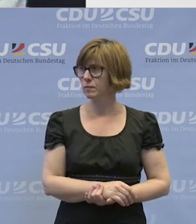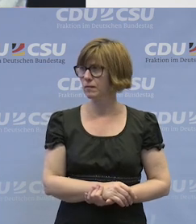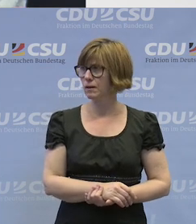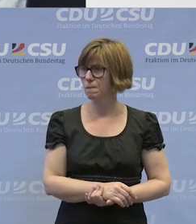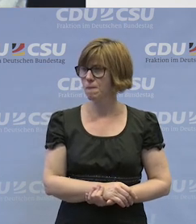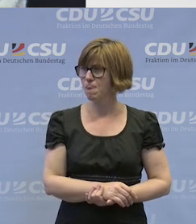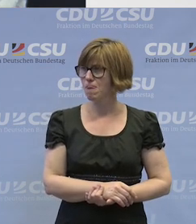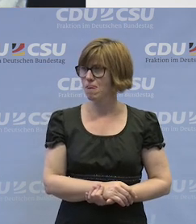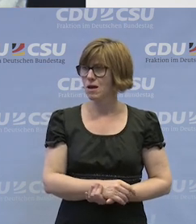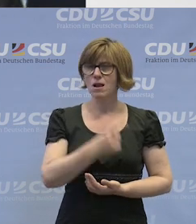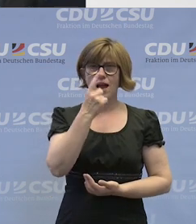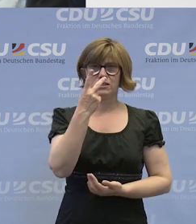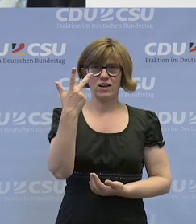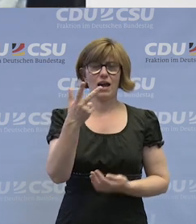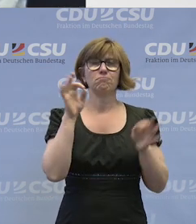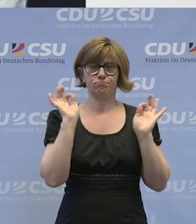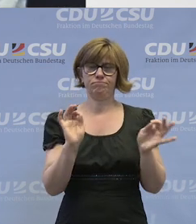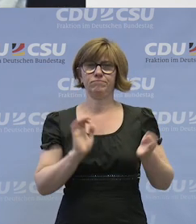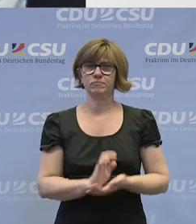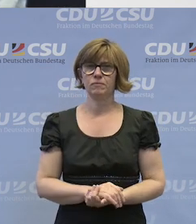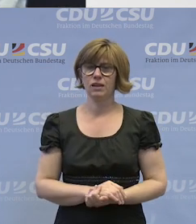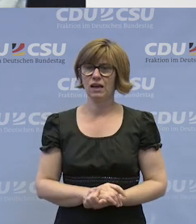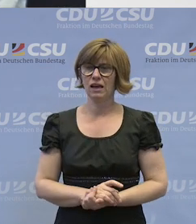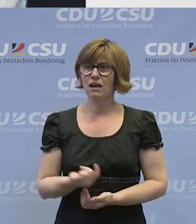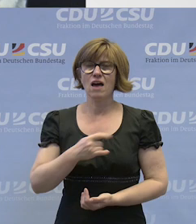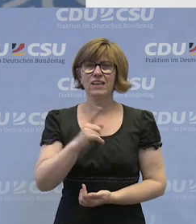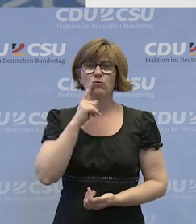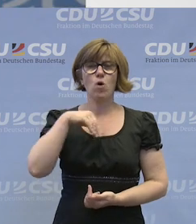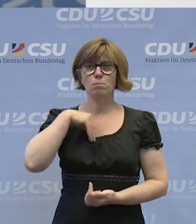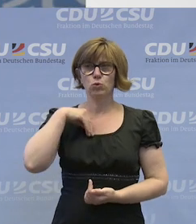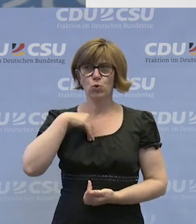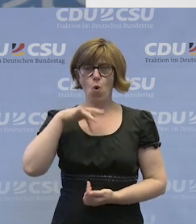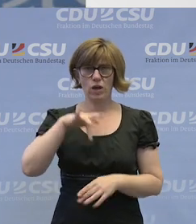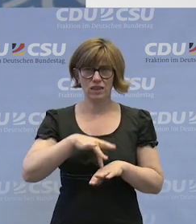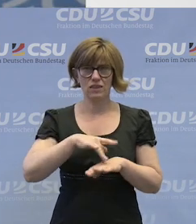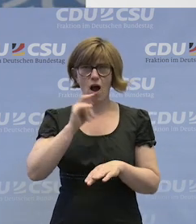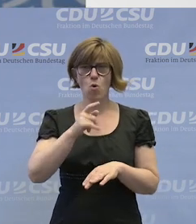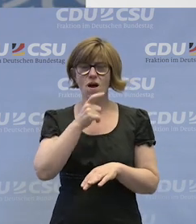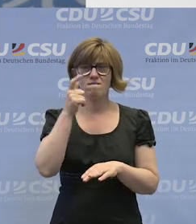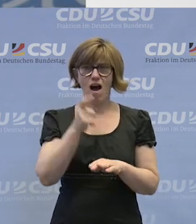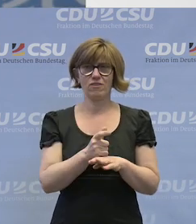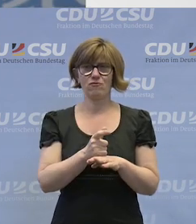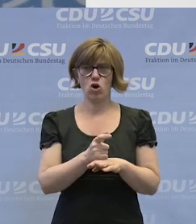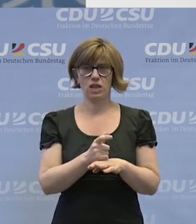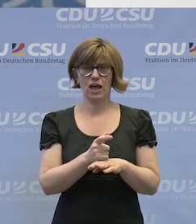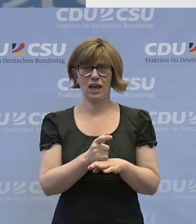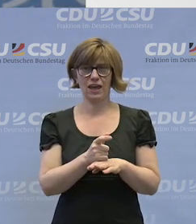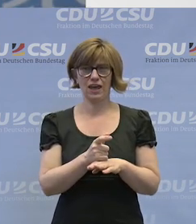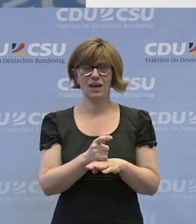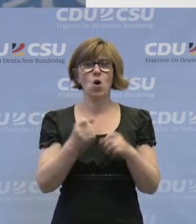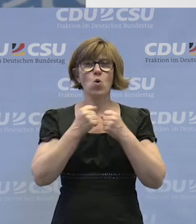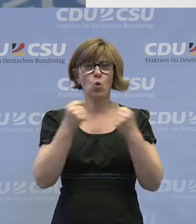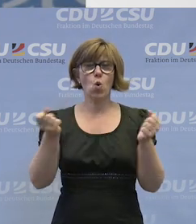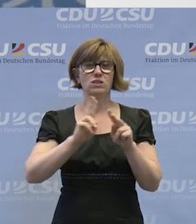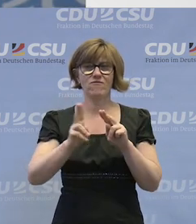Eins, zwei, drei. Ah ja, okay, wunderbar. Ja, nicht nur als Psychologin, sondern auch als Verantwortliche in einem sehr